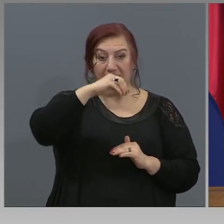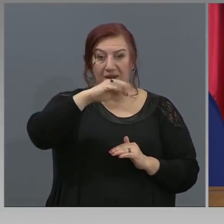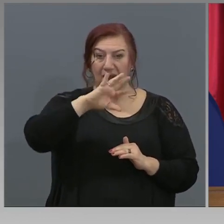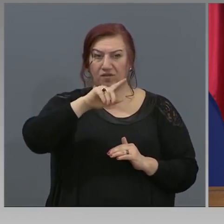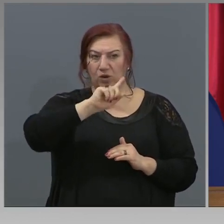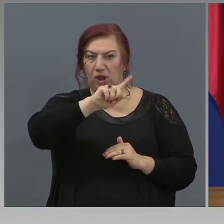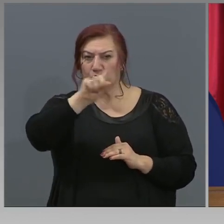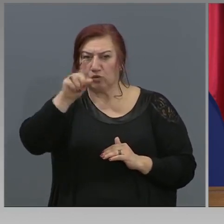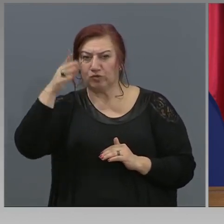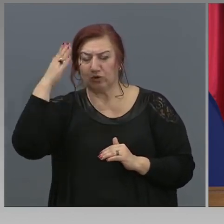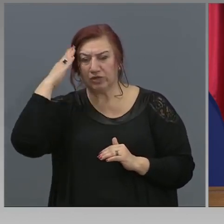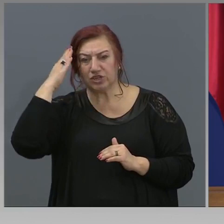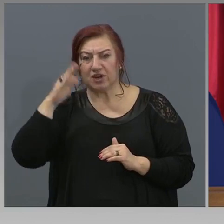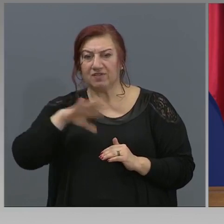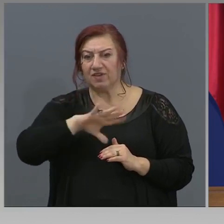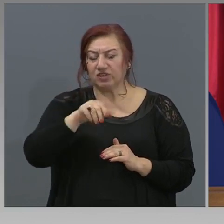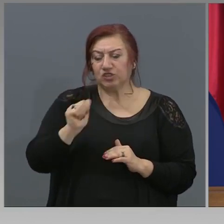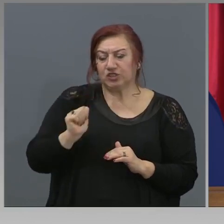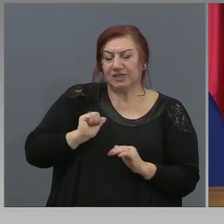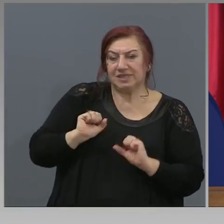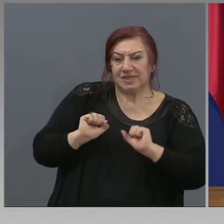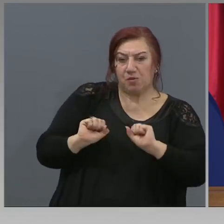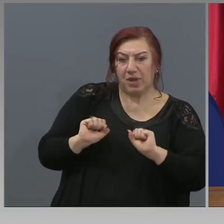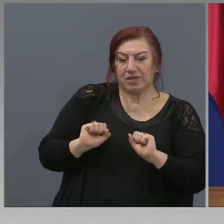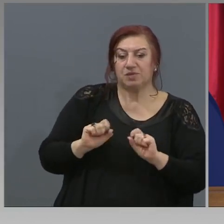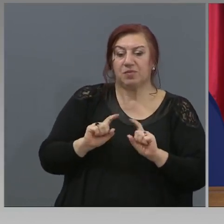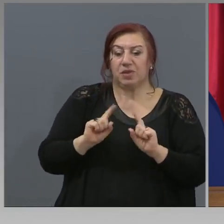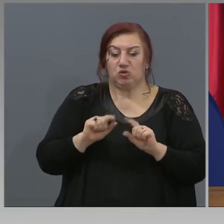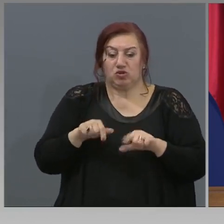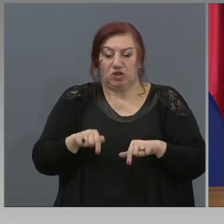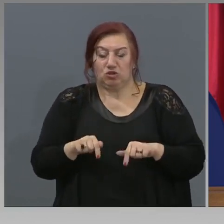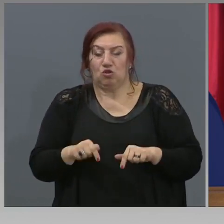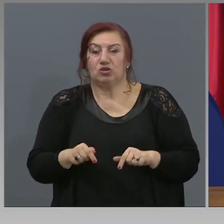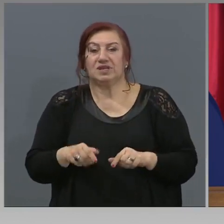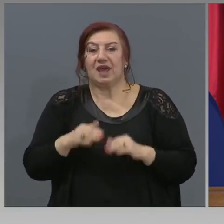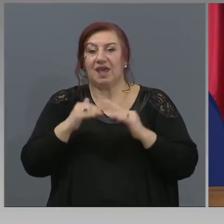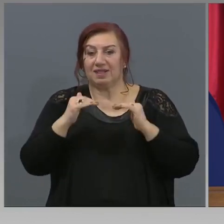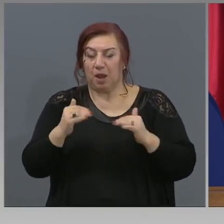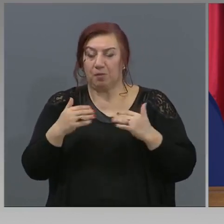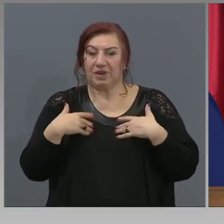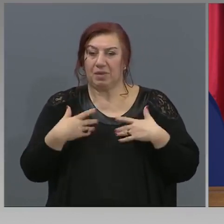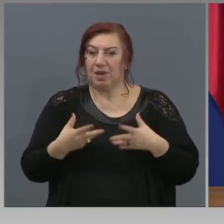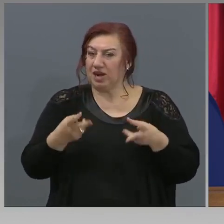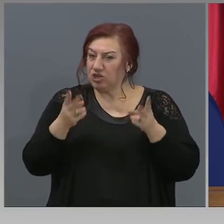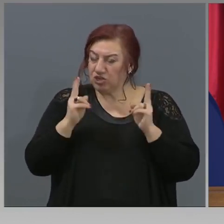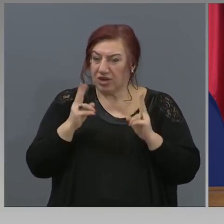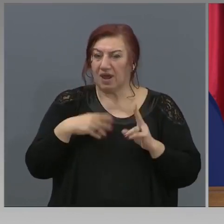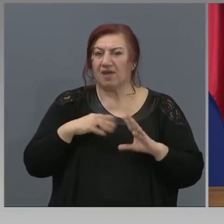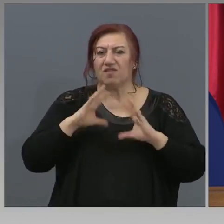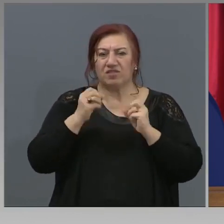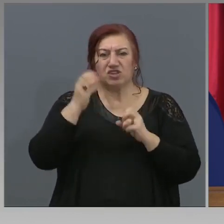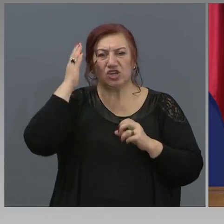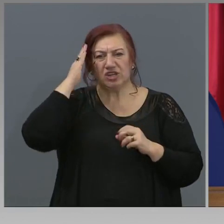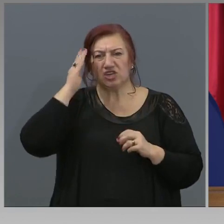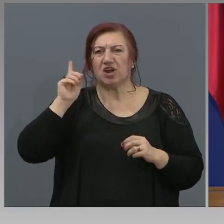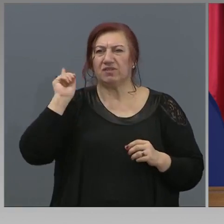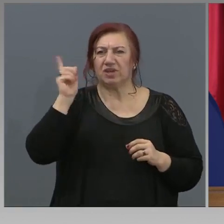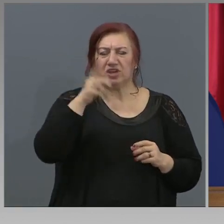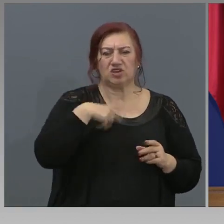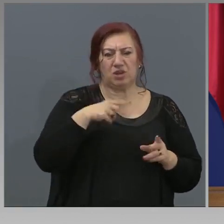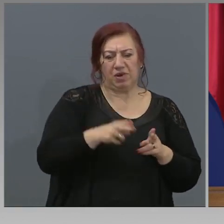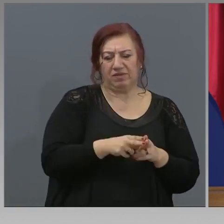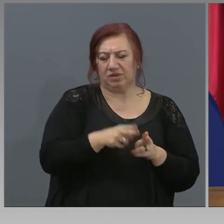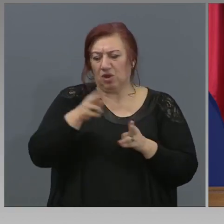макар и да сме предпазливи да взеим на този раненетап решение, и всички страни ще има отместване на приемните кампании, всички висши училища.